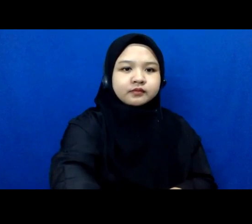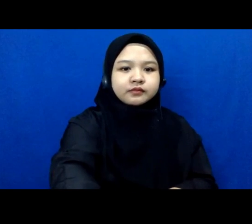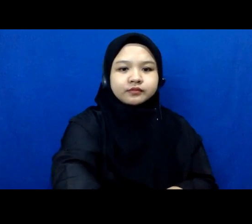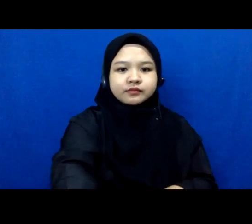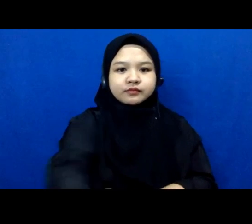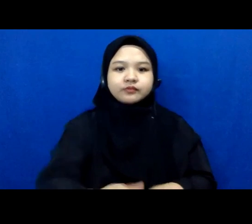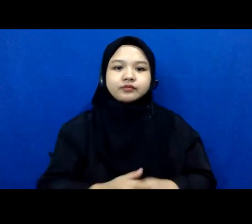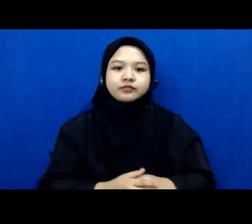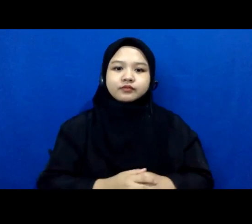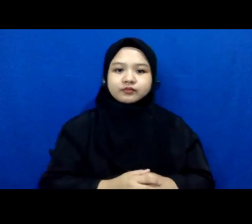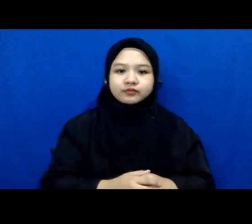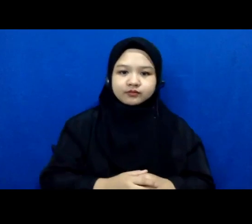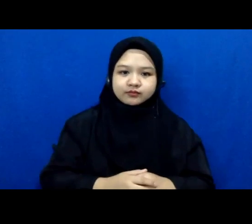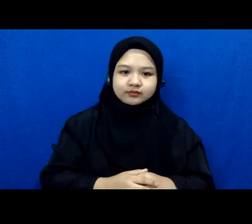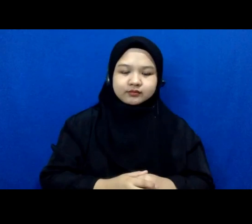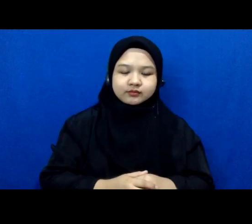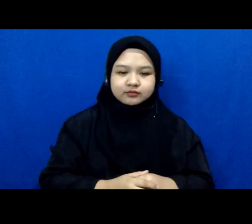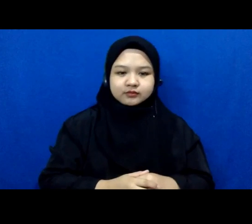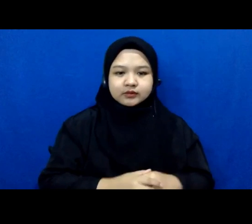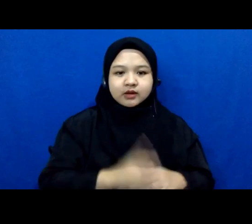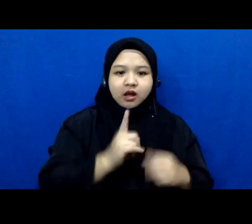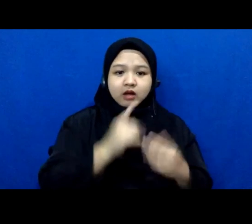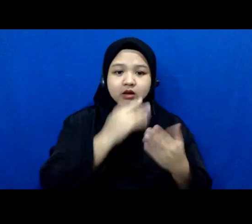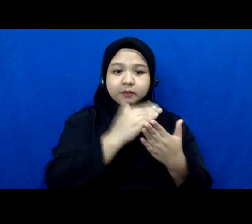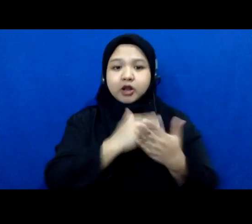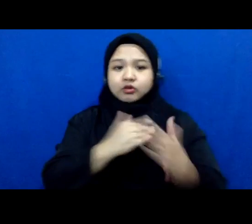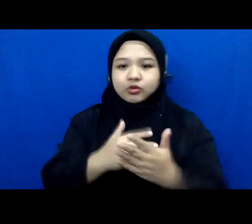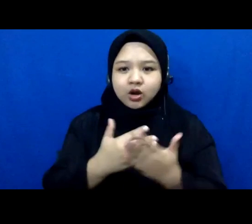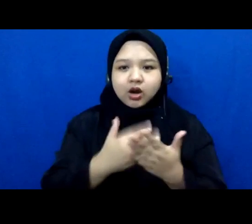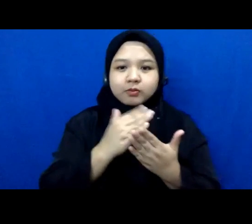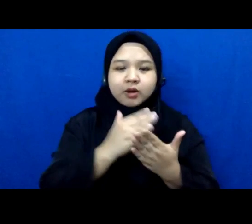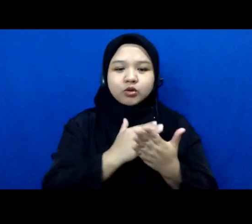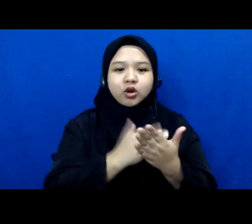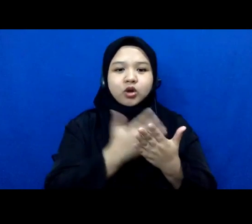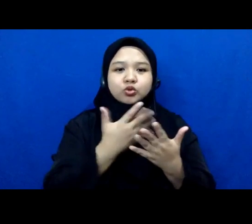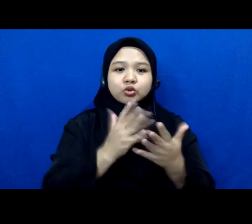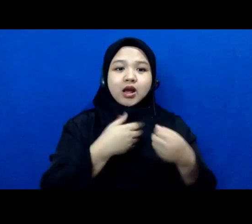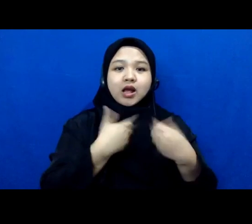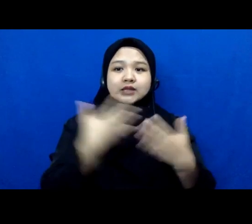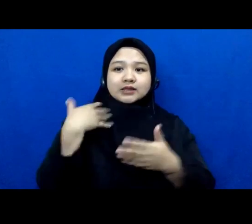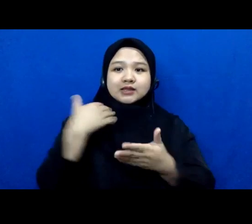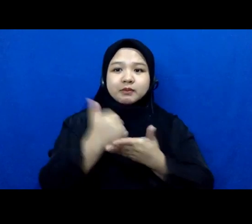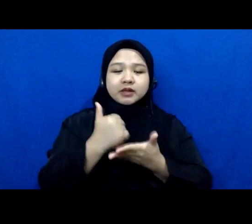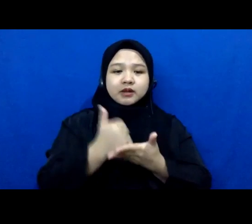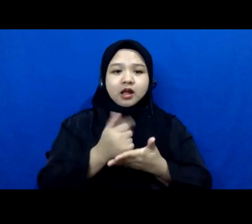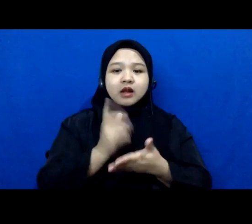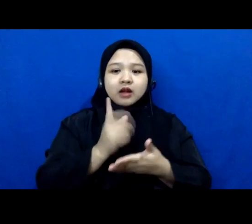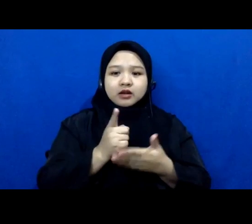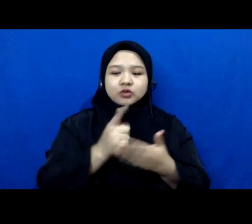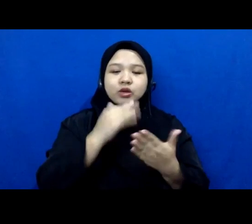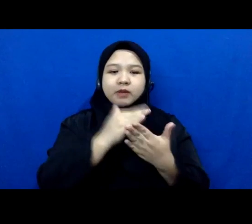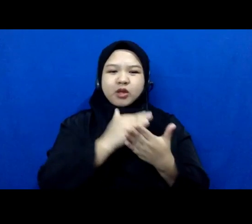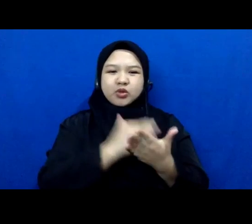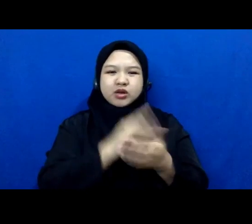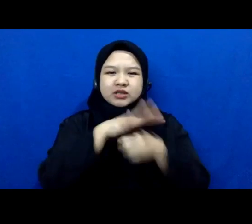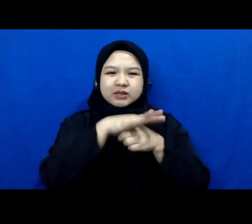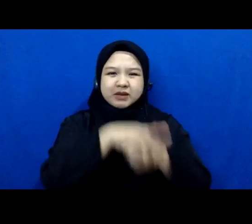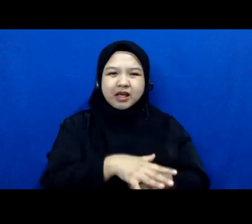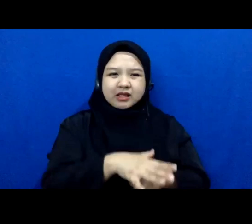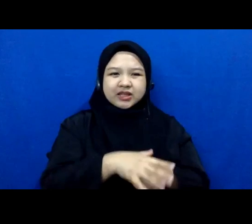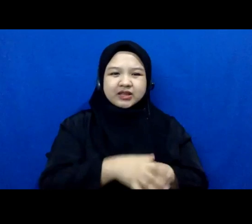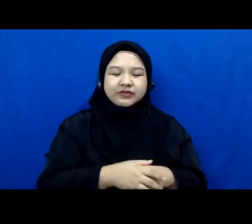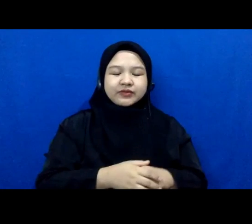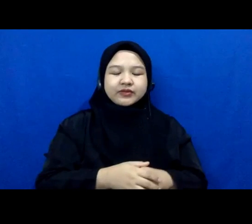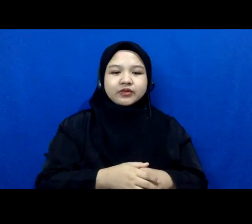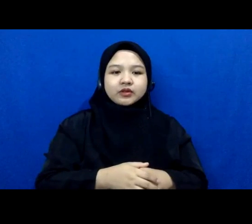tuh jadi ada ada peraturan yang memang sudah memberikan jaminan tapi ada juga peraturan yang diskriminatif nah tadi yang di